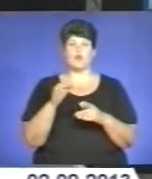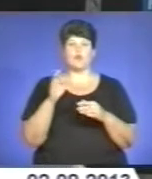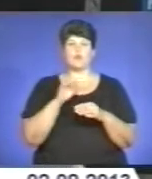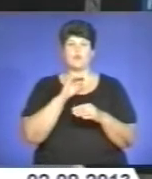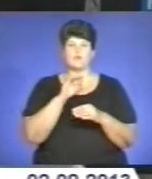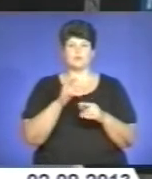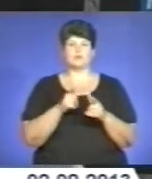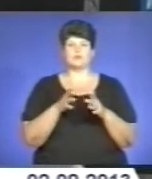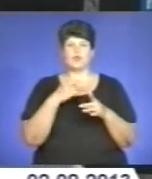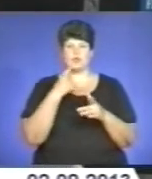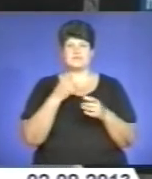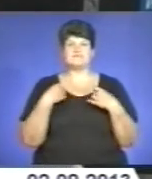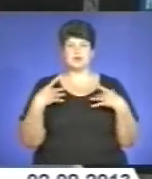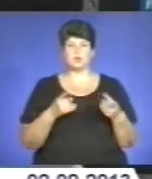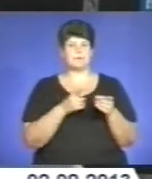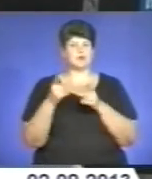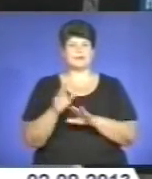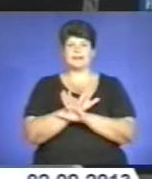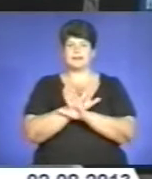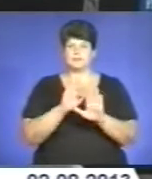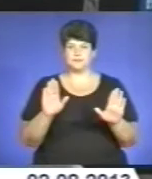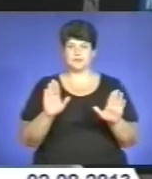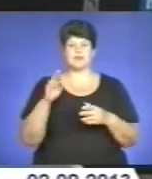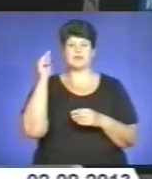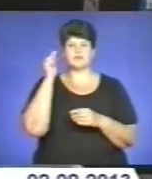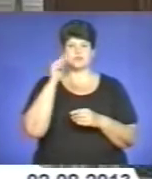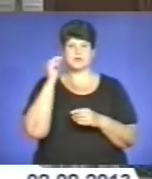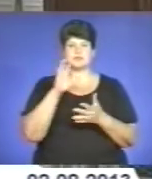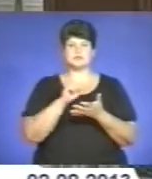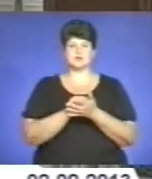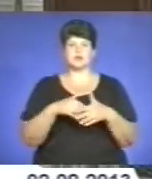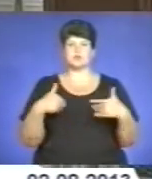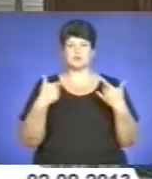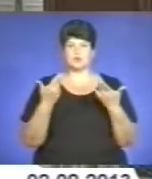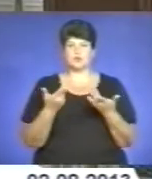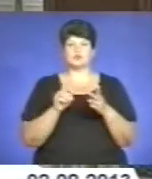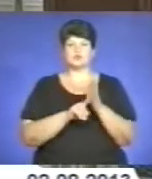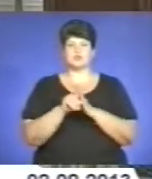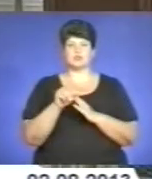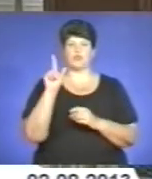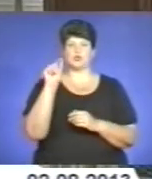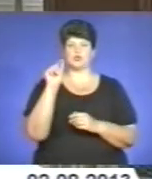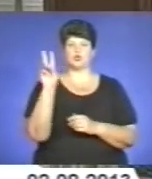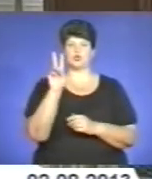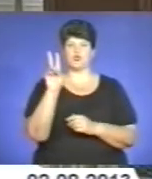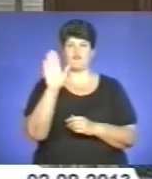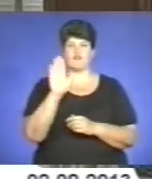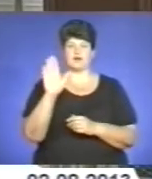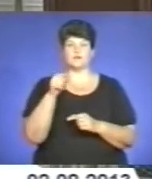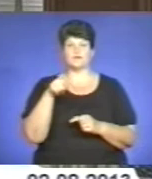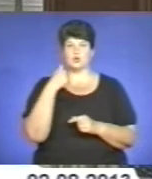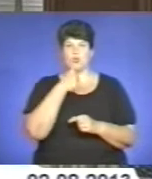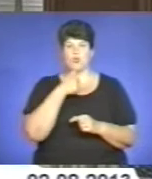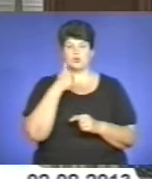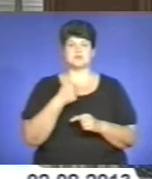наголошують – свято не переноситимуть. А ось навчальні заняття рекомендують школам розпочати від понеділка 2 вересня. Цьогоріч, за словами